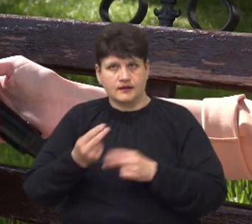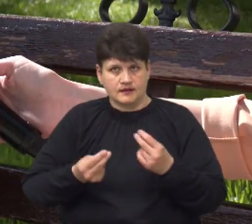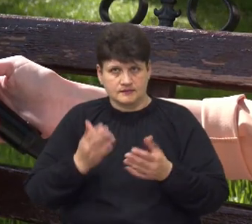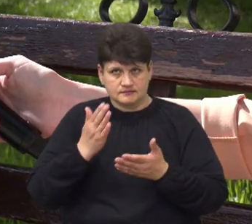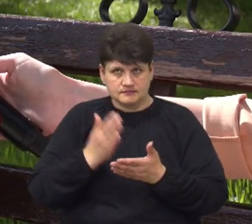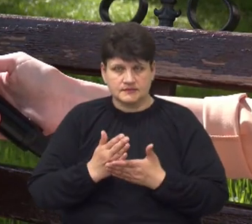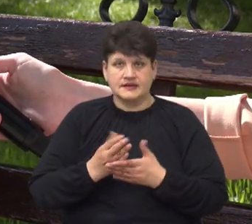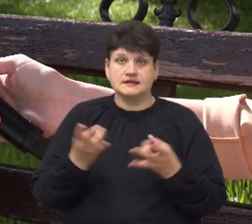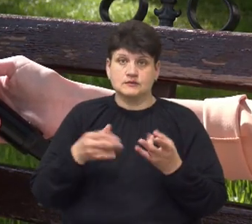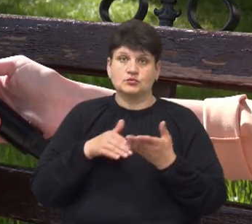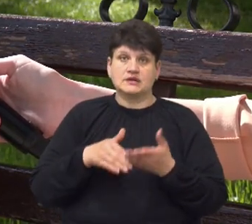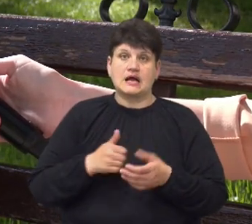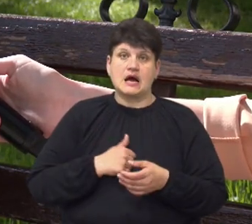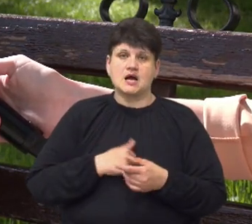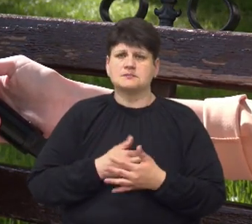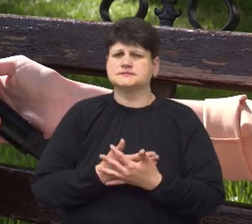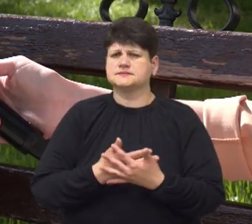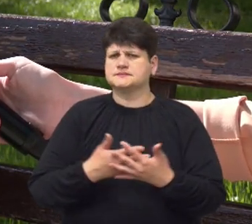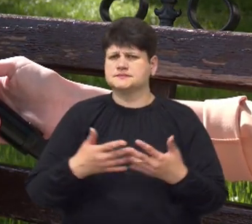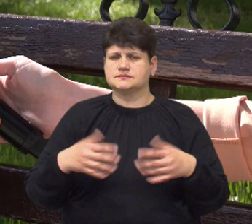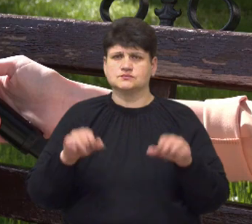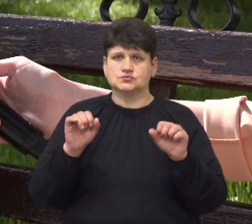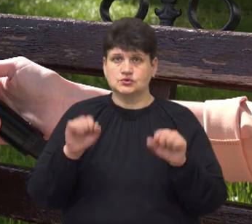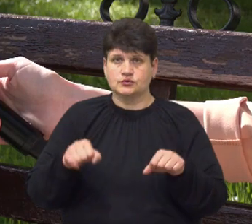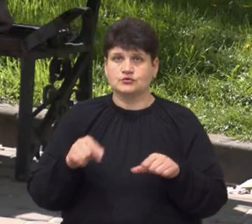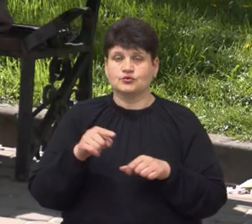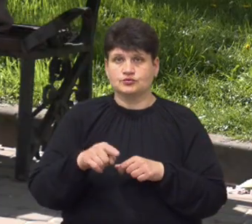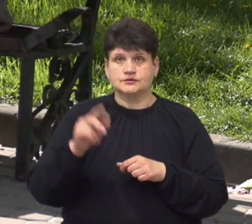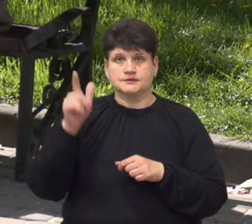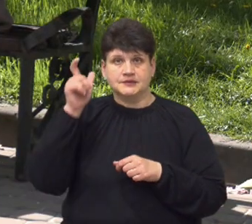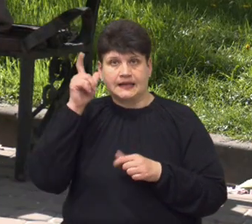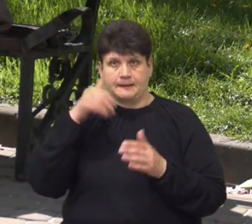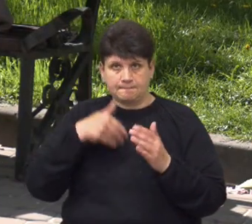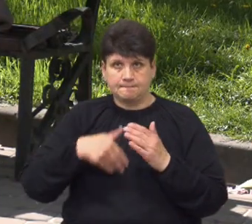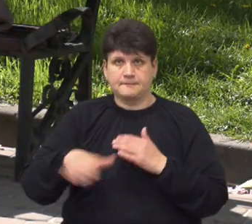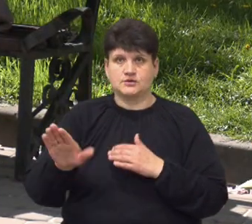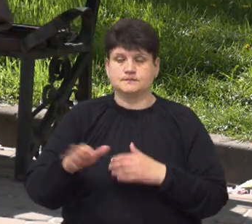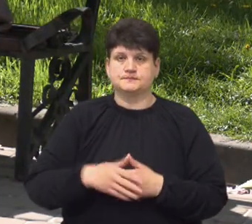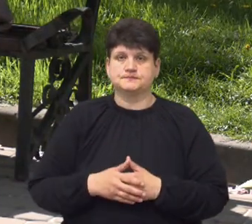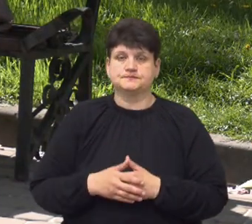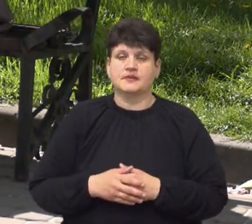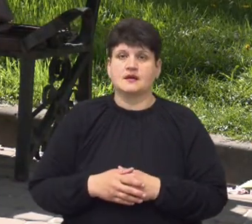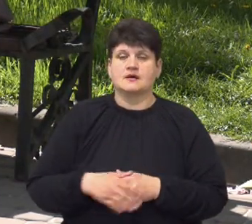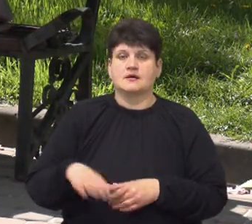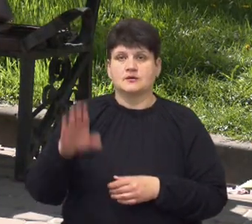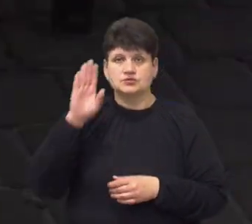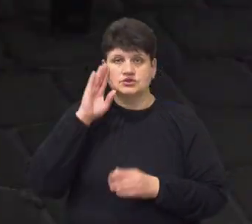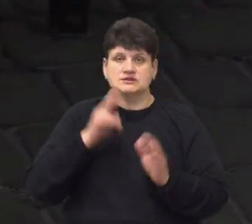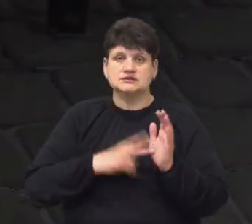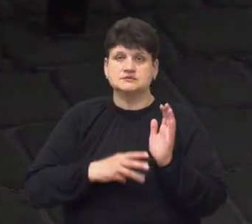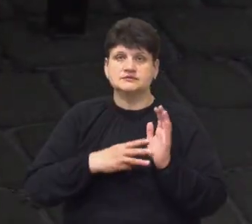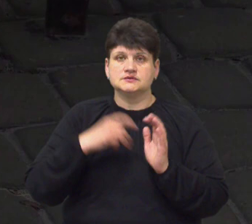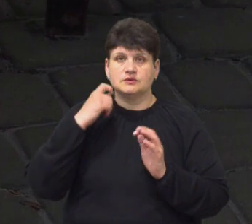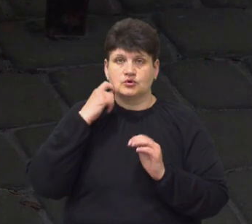армії. Всякими способами, аби той лихий пішов до ями. Павло Ковалю, 68. Більше року він грає на